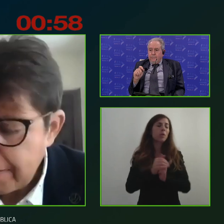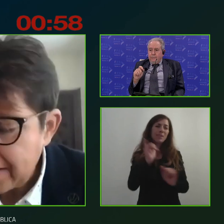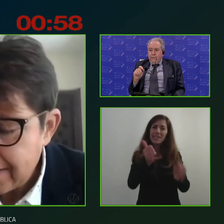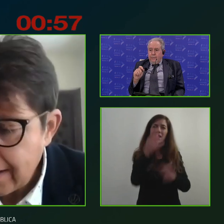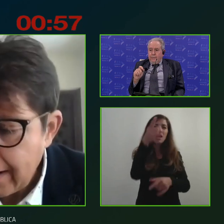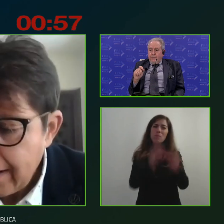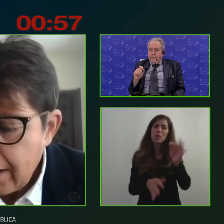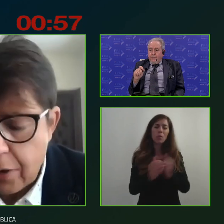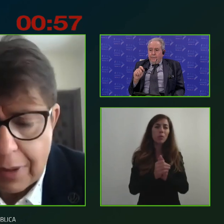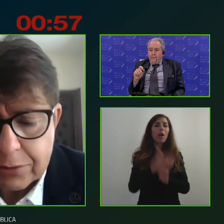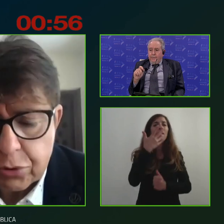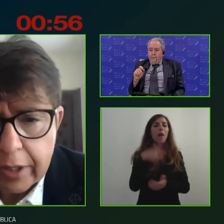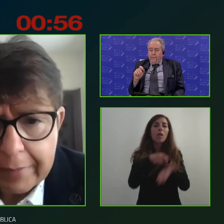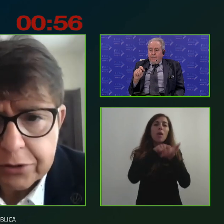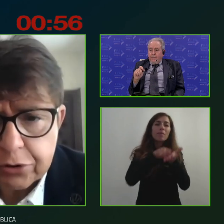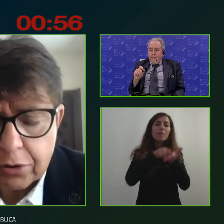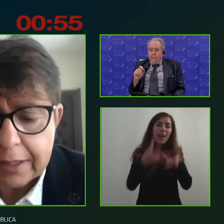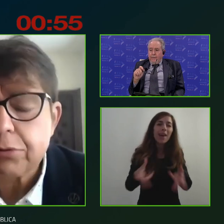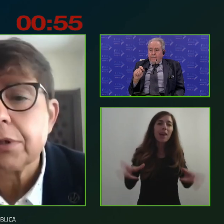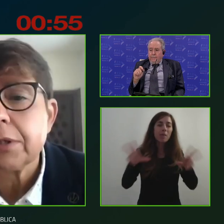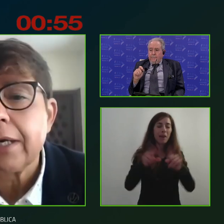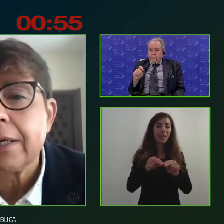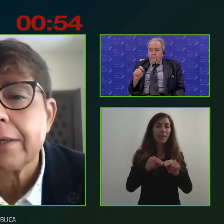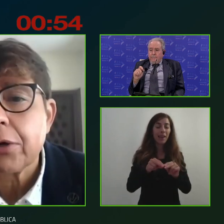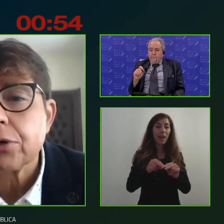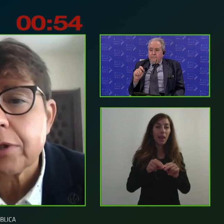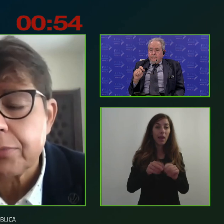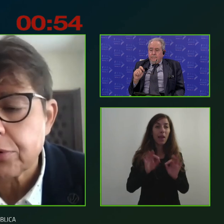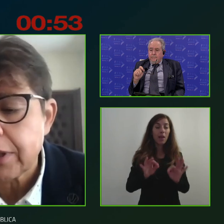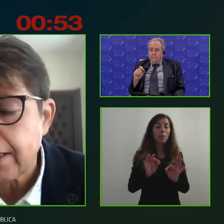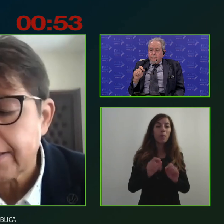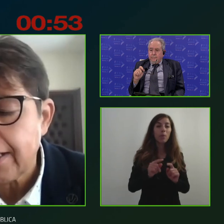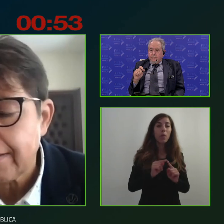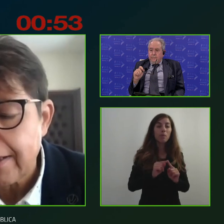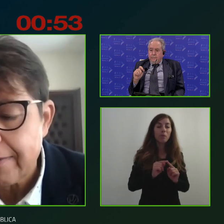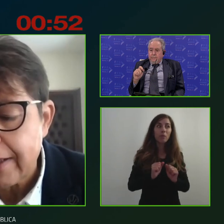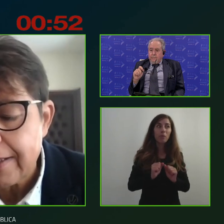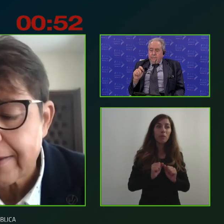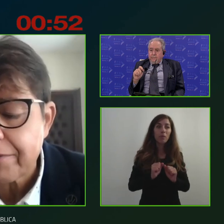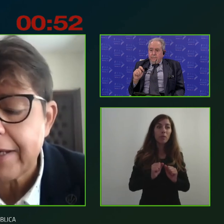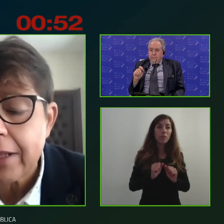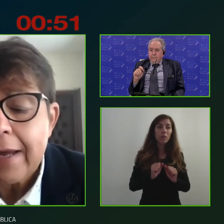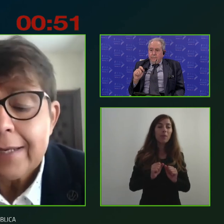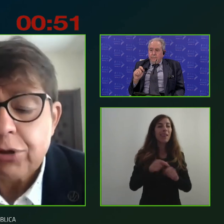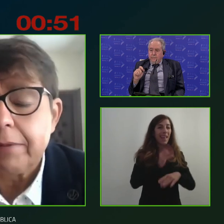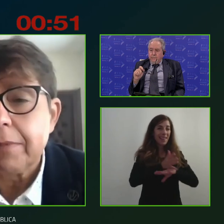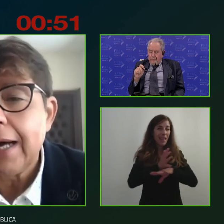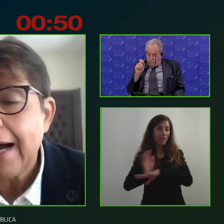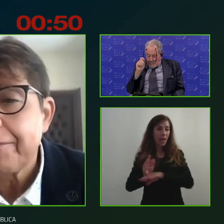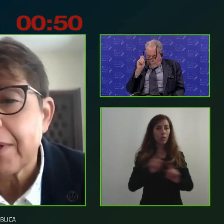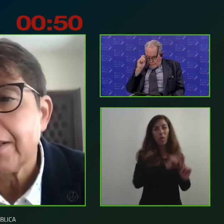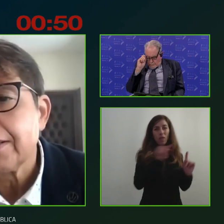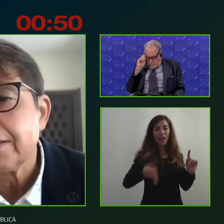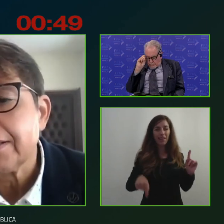per ribadire quanto è emerso nel corso appunto degli interventi cioè